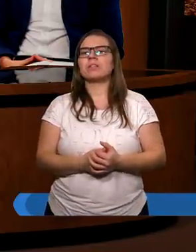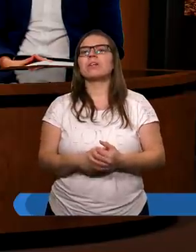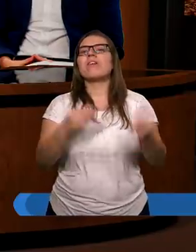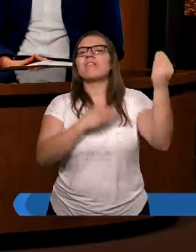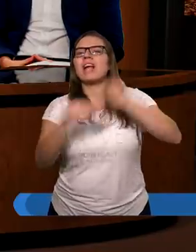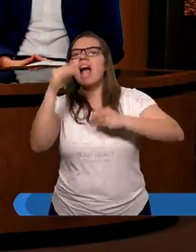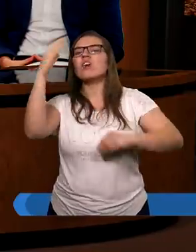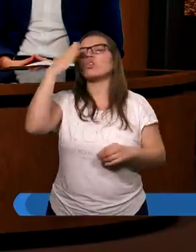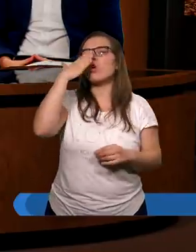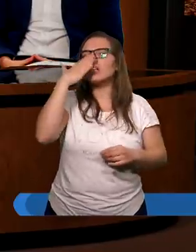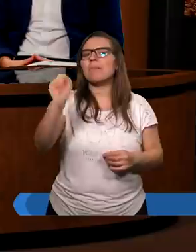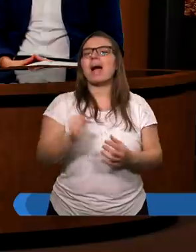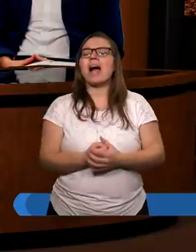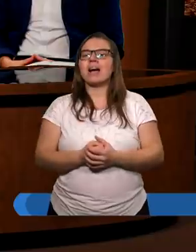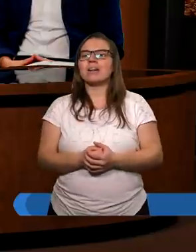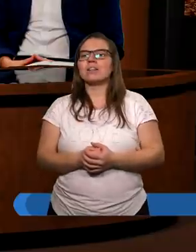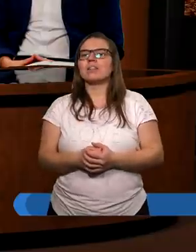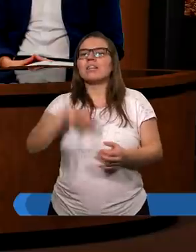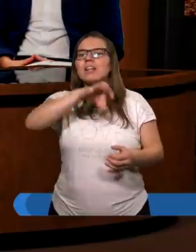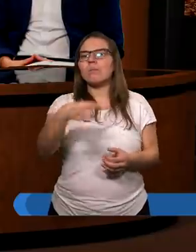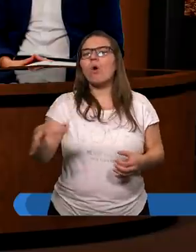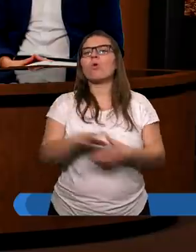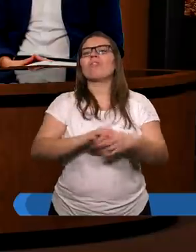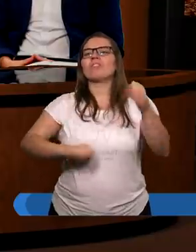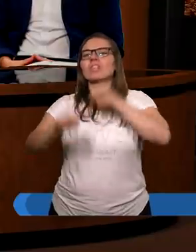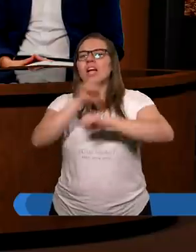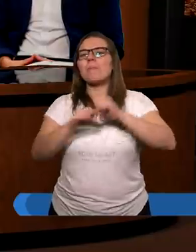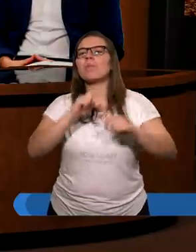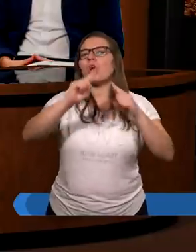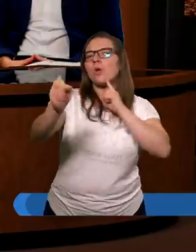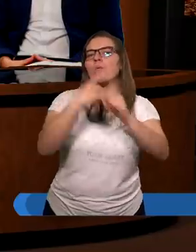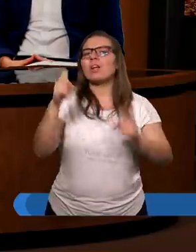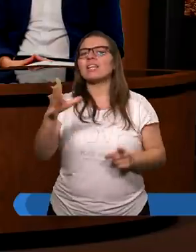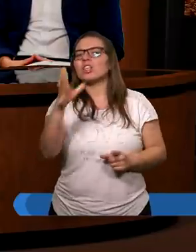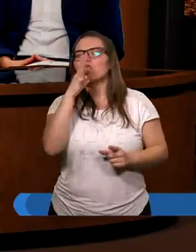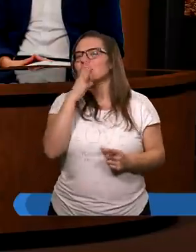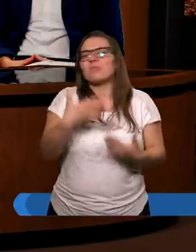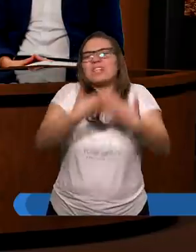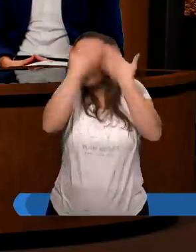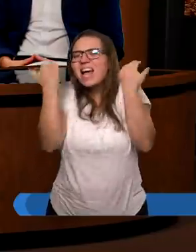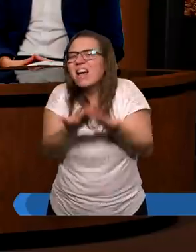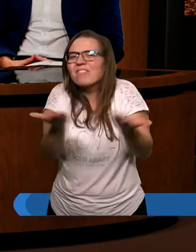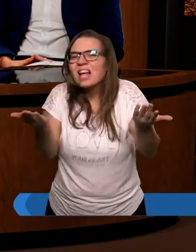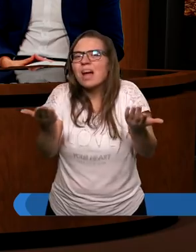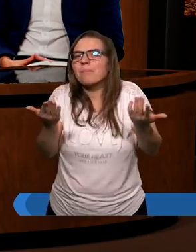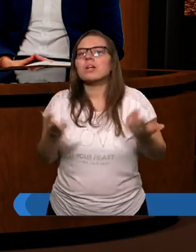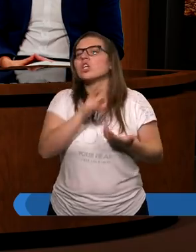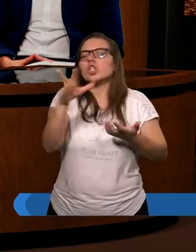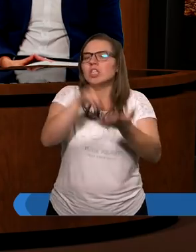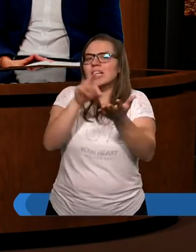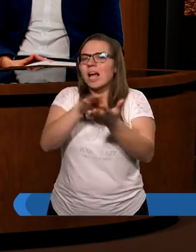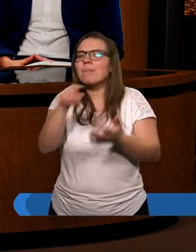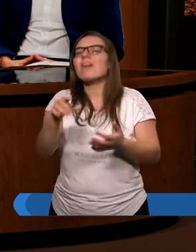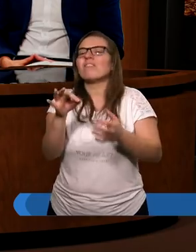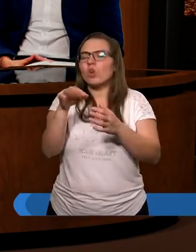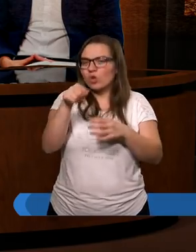większość chyba zborów w Rzymie pochodziła z Żydów. Nie wiemy czy większość, ale na pewno